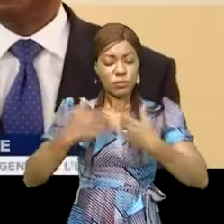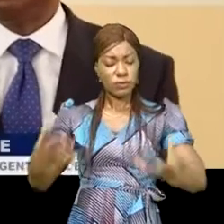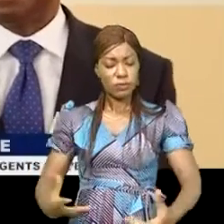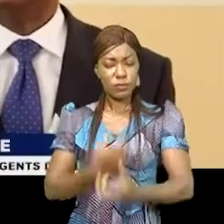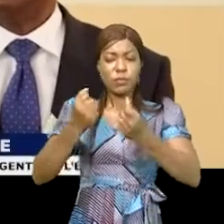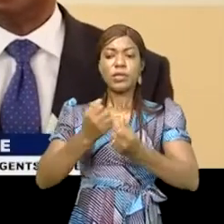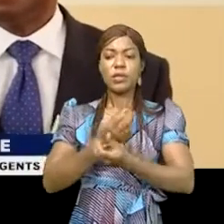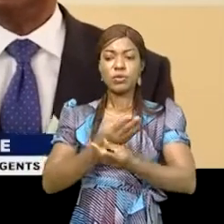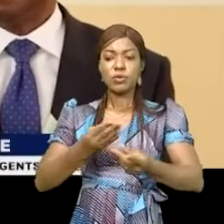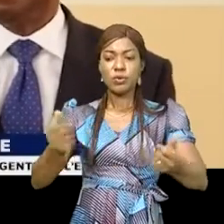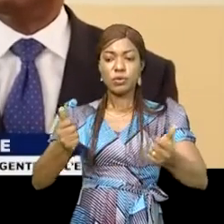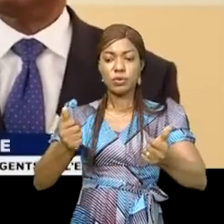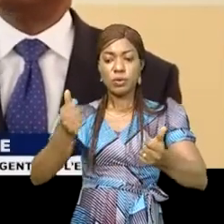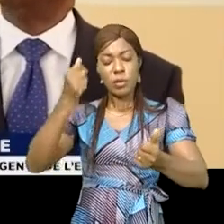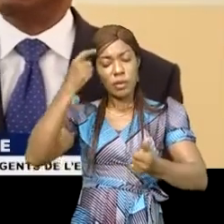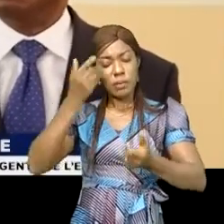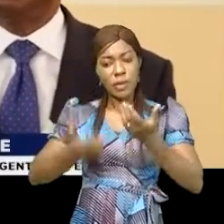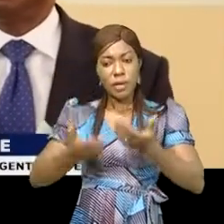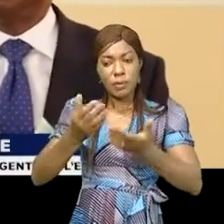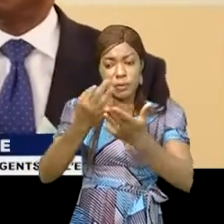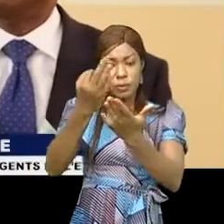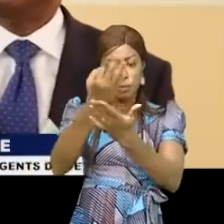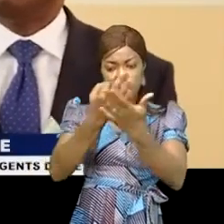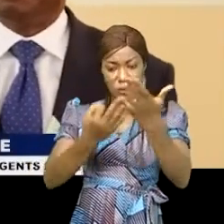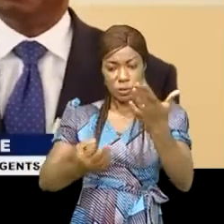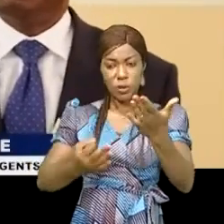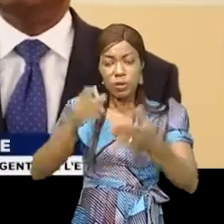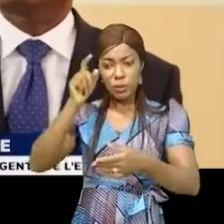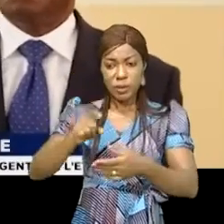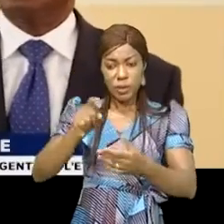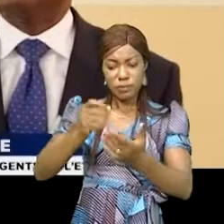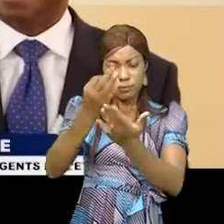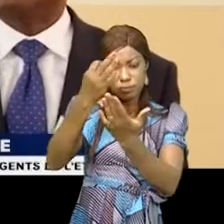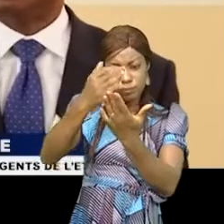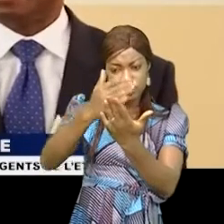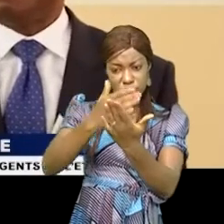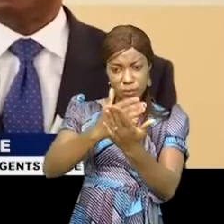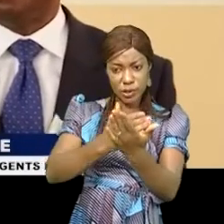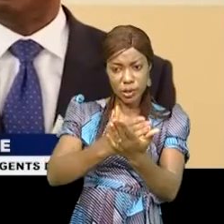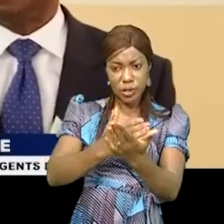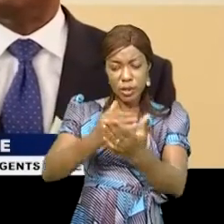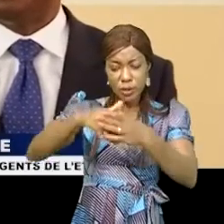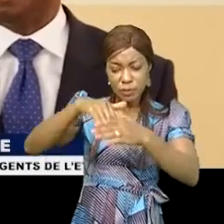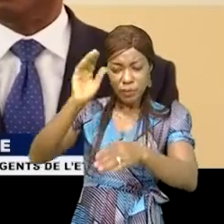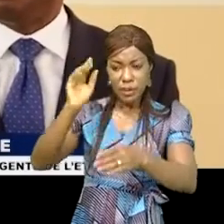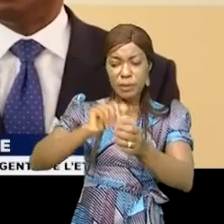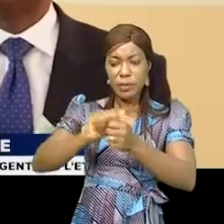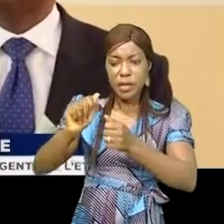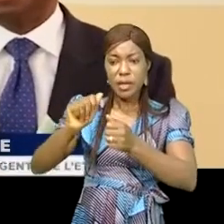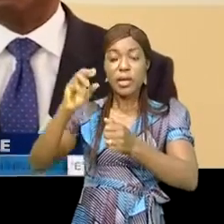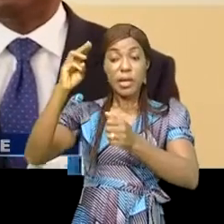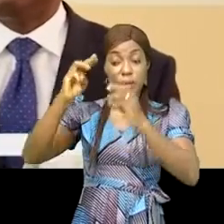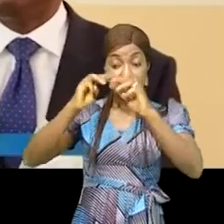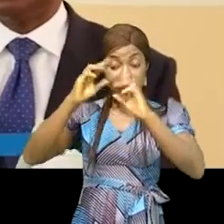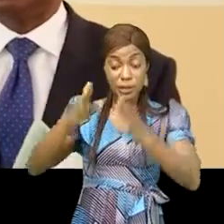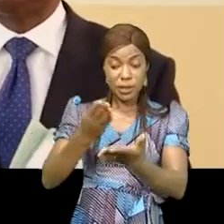listing car il devrait utiliser les listings qui sont produits par la direction de la paie, donc par le ministère du budget. Nous